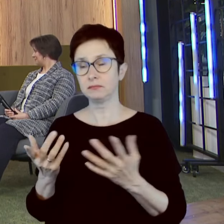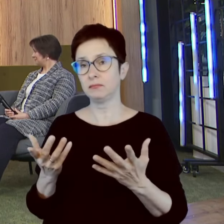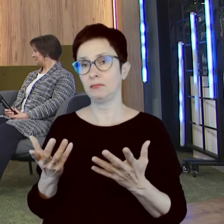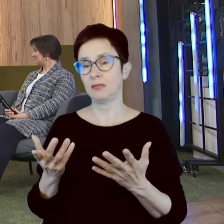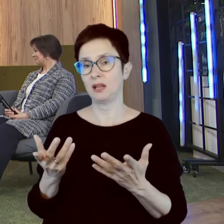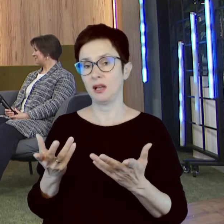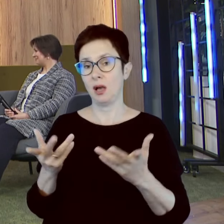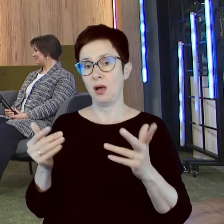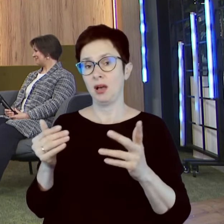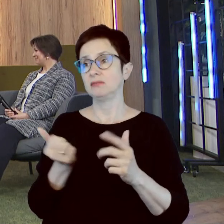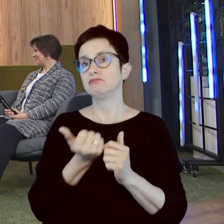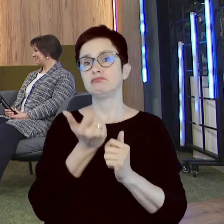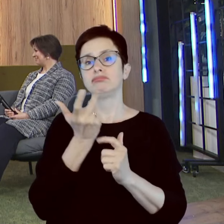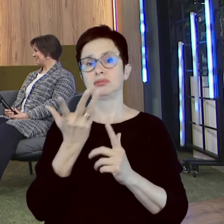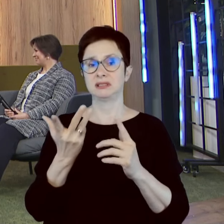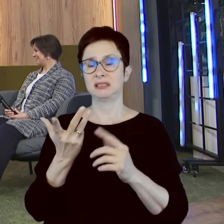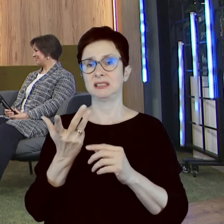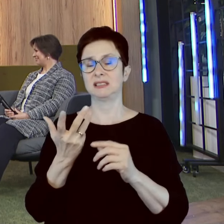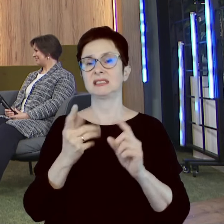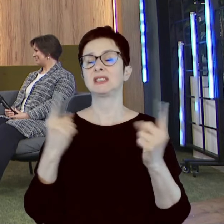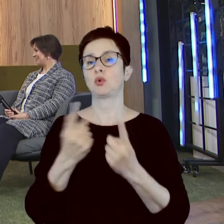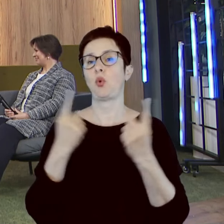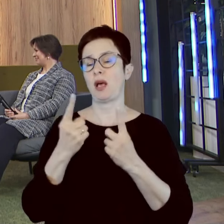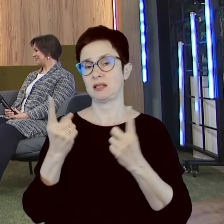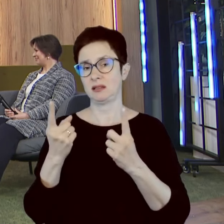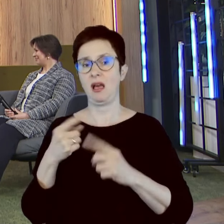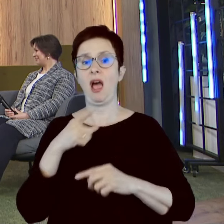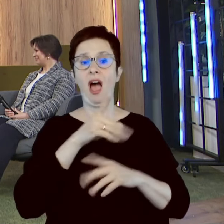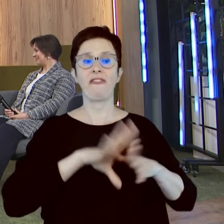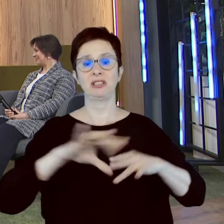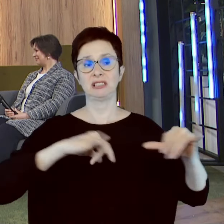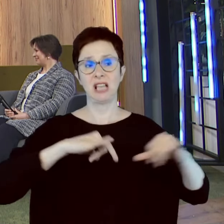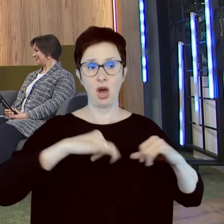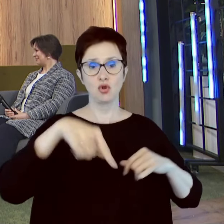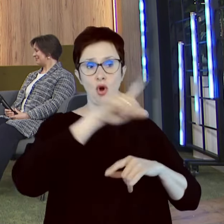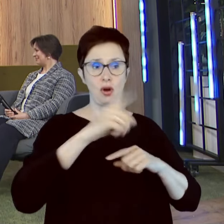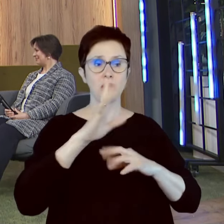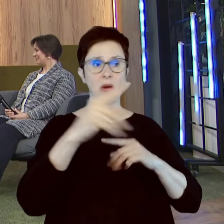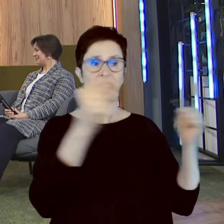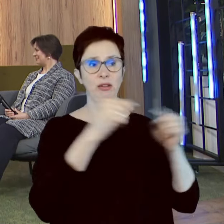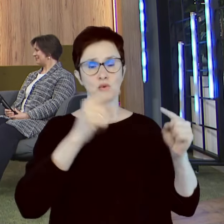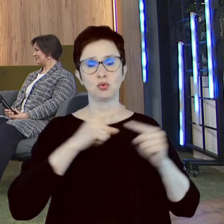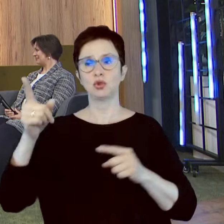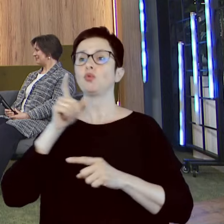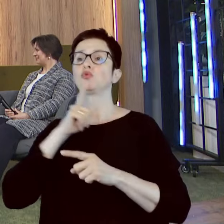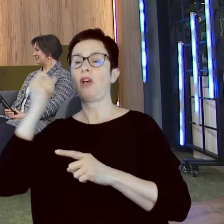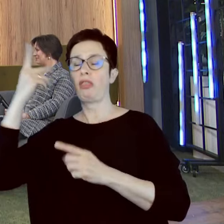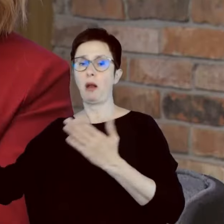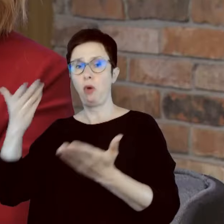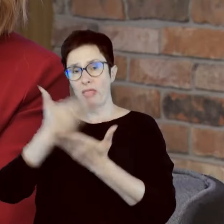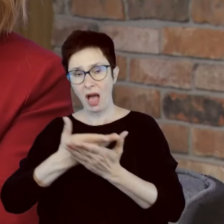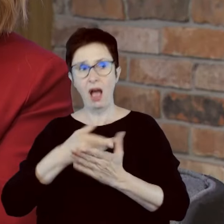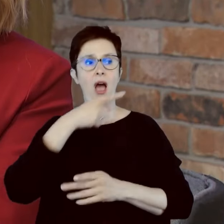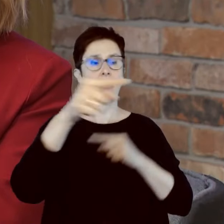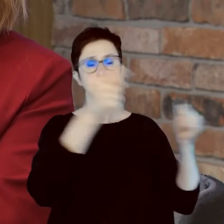stworzenia, prawda? Dobrze, i wy sobie na zarządach przedyskutujecie te scenariusze, które podała sztuczna inteligencja. Poza tym zarząd, czy w ogóle też